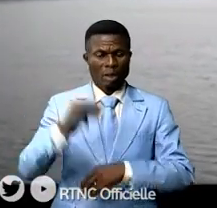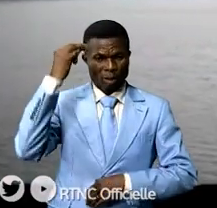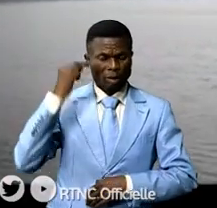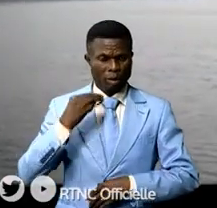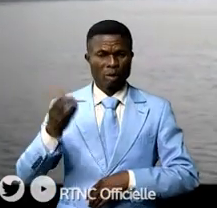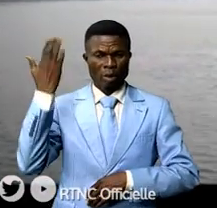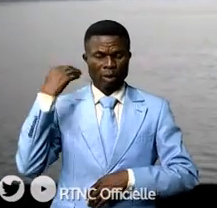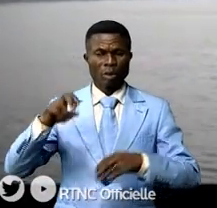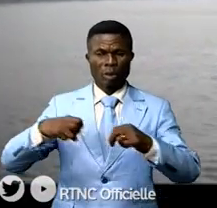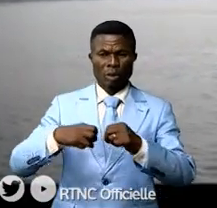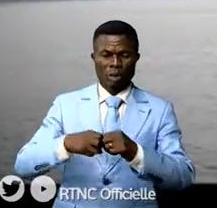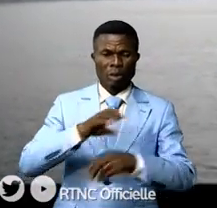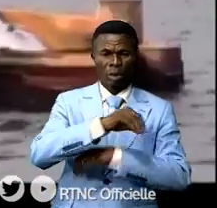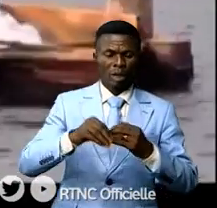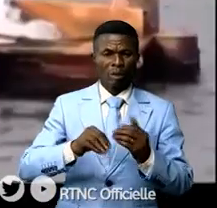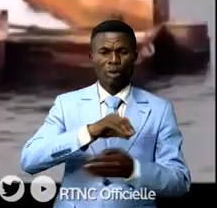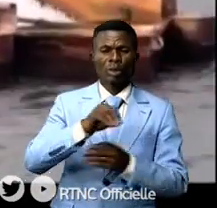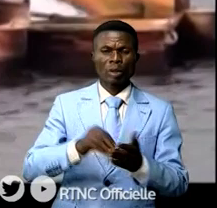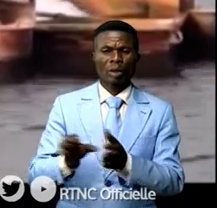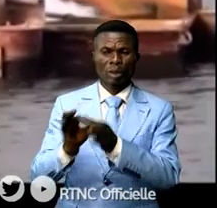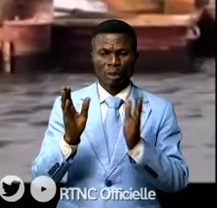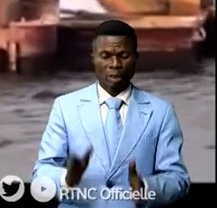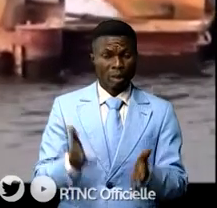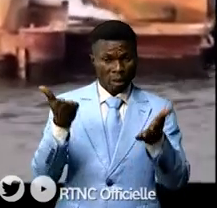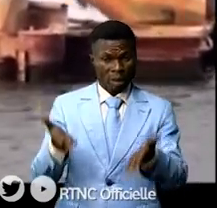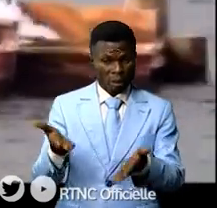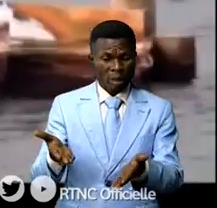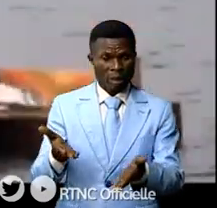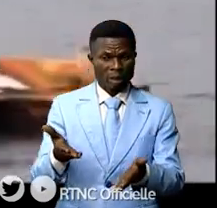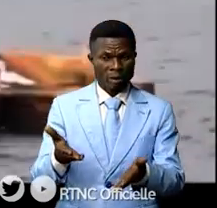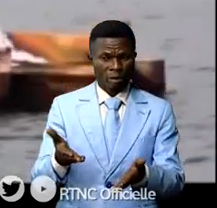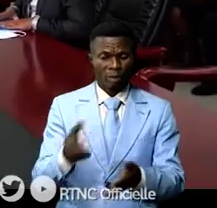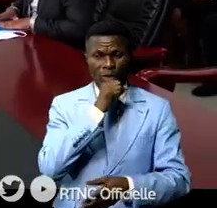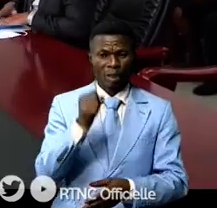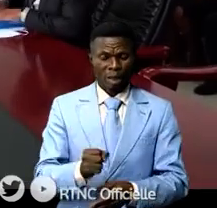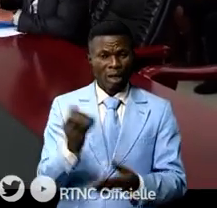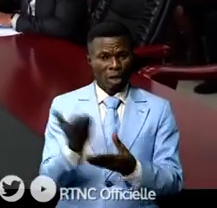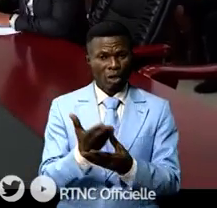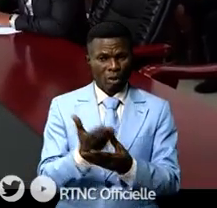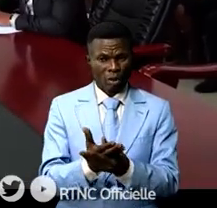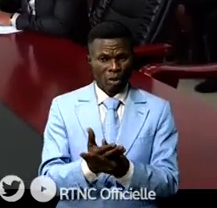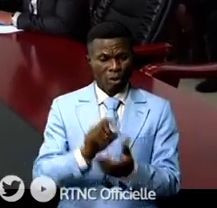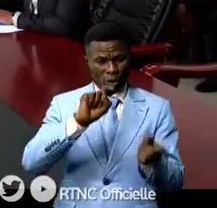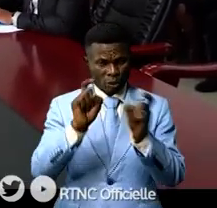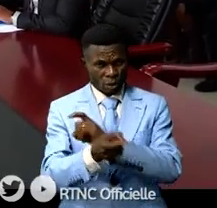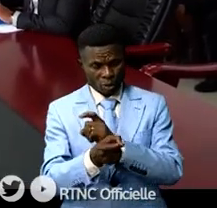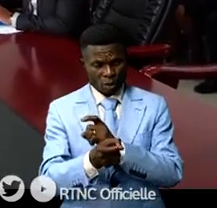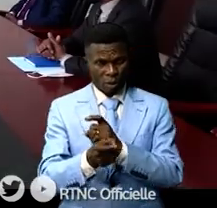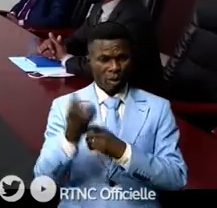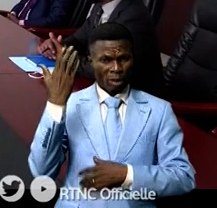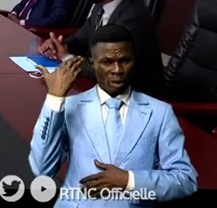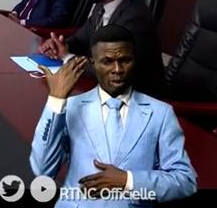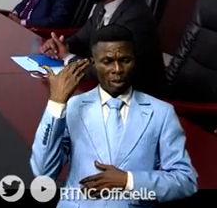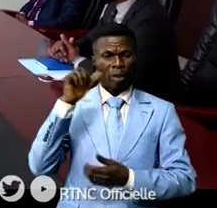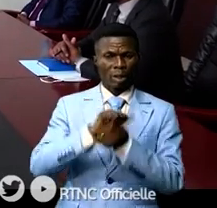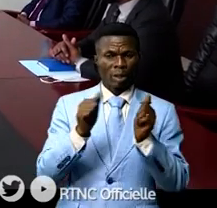Hydrocarbures et le bureau central de coordination. Il existe déjà un ancien canevas qui a subi des modifications substantielles